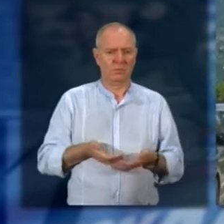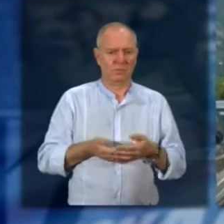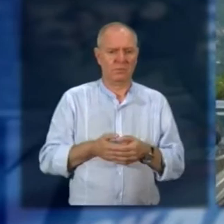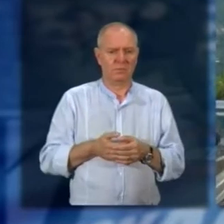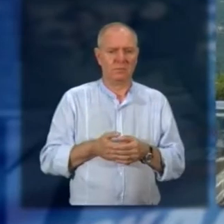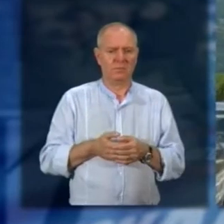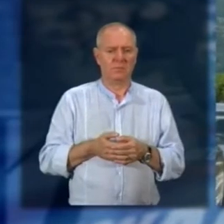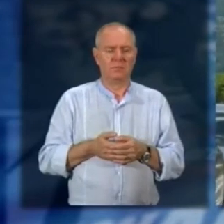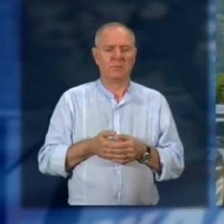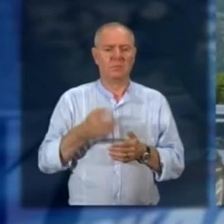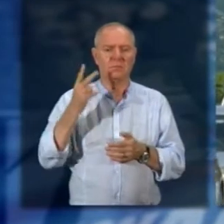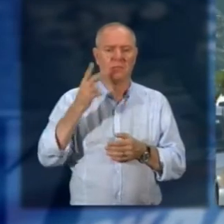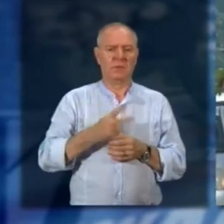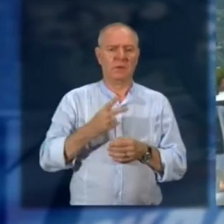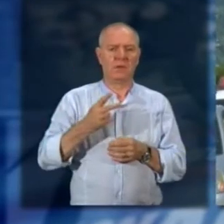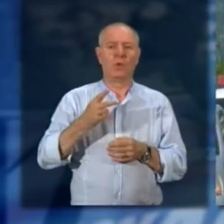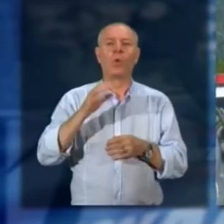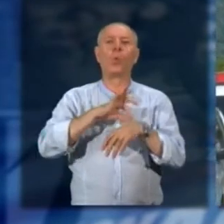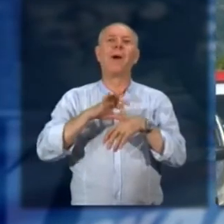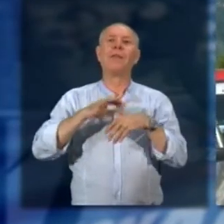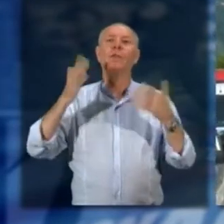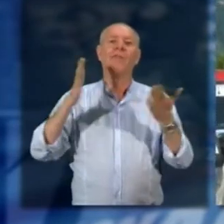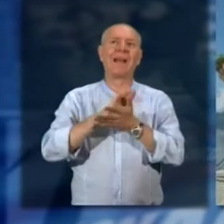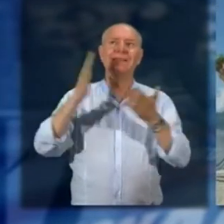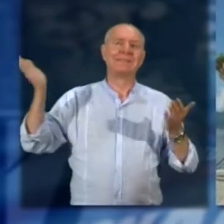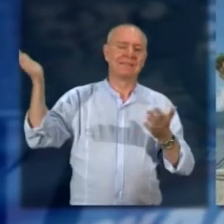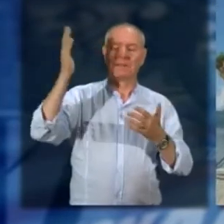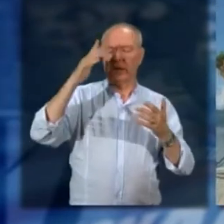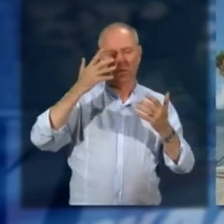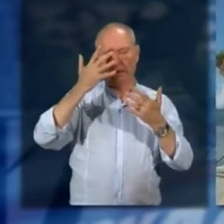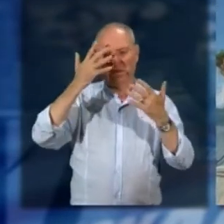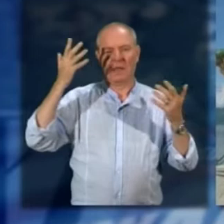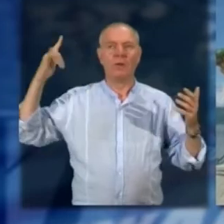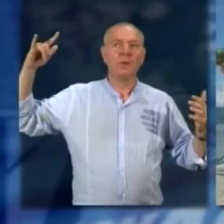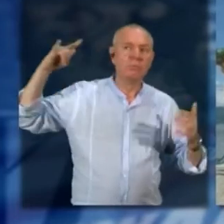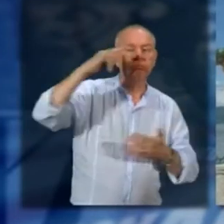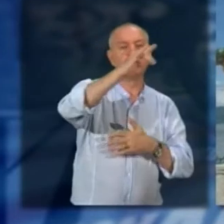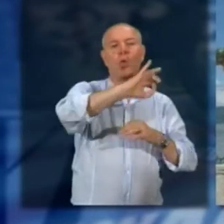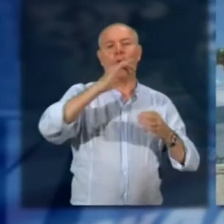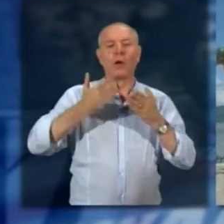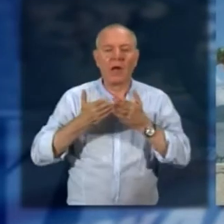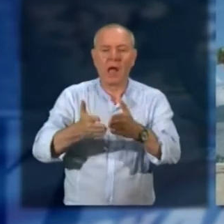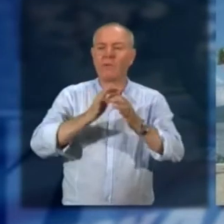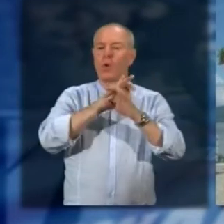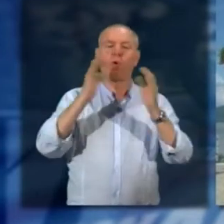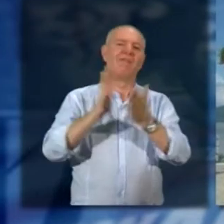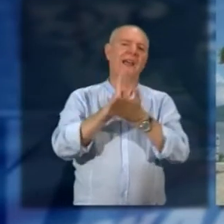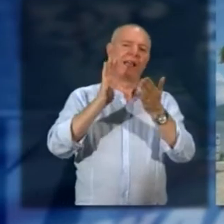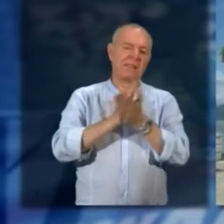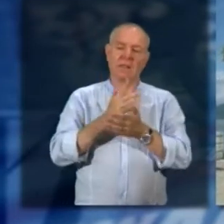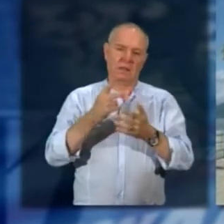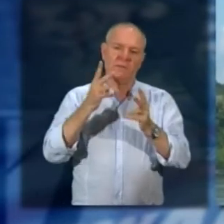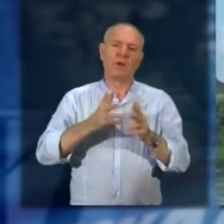grandi manifestazioni tipo frecce tricolori verranno tolti sì noi ci siamo riservati la possibilità nel caso appunto di grandi